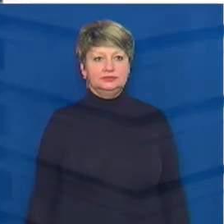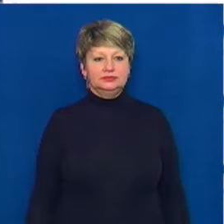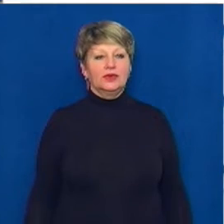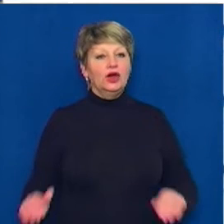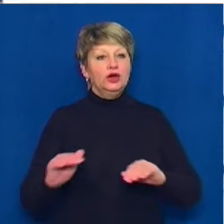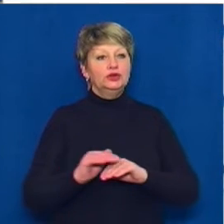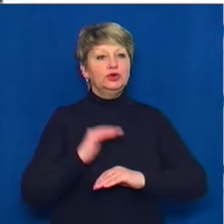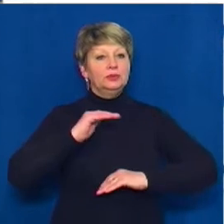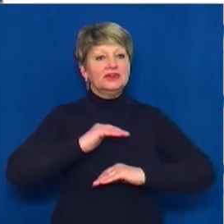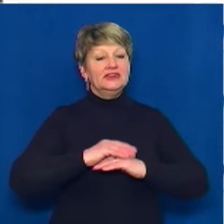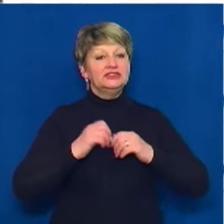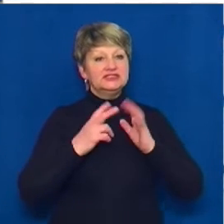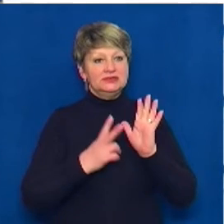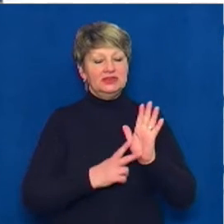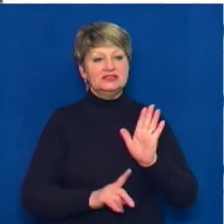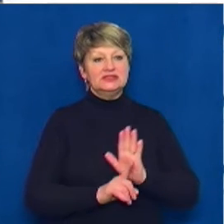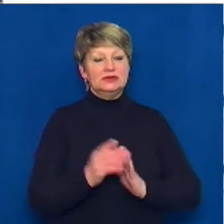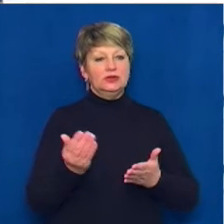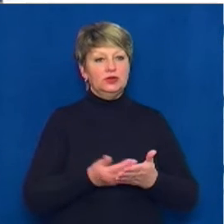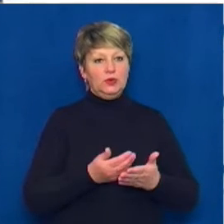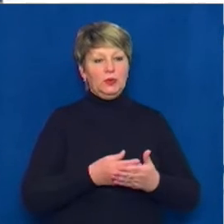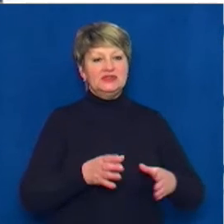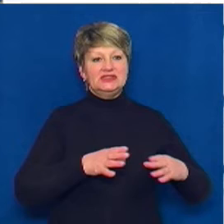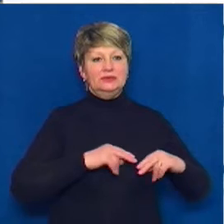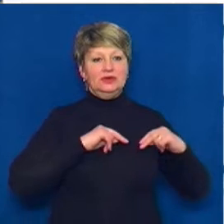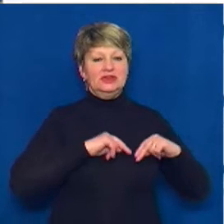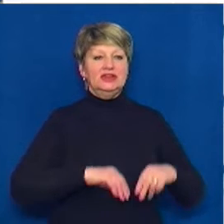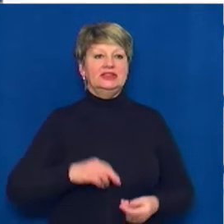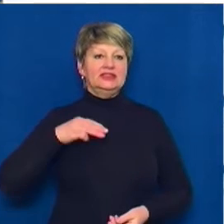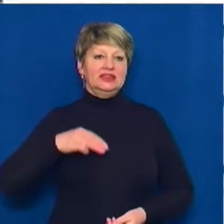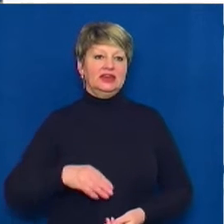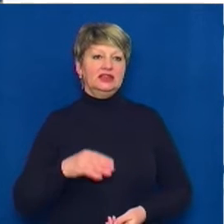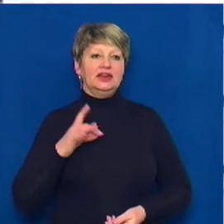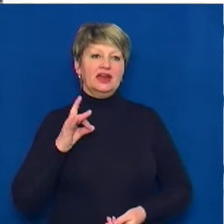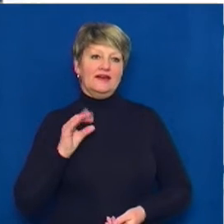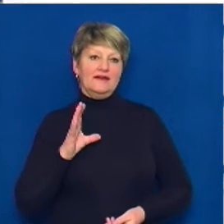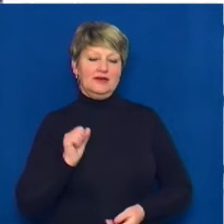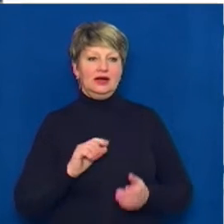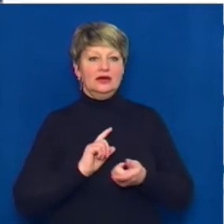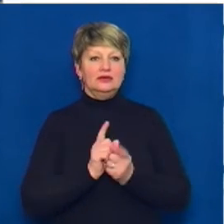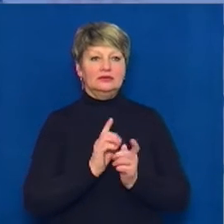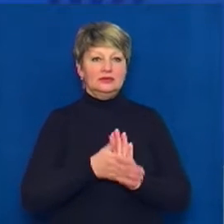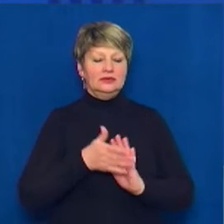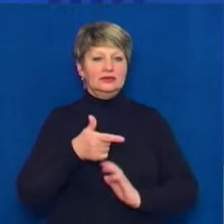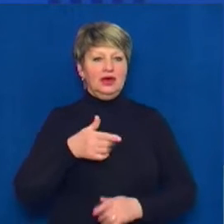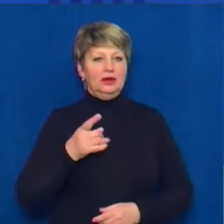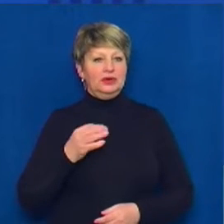Добрий вечір, 17-та на годинок у ефірі Суспільного новини. У студії працюють Тетяна Рева та Галина Абраменко.